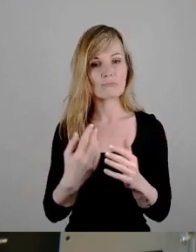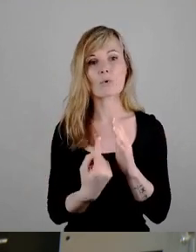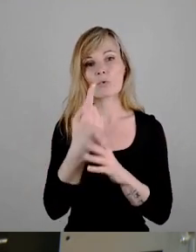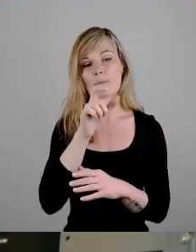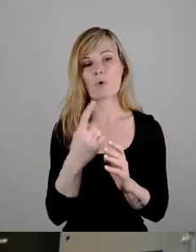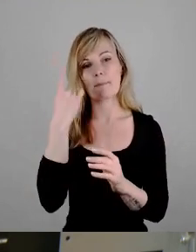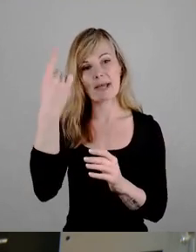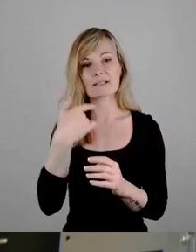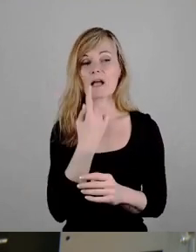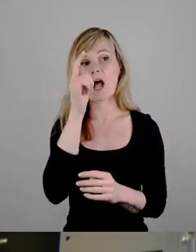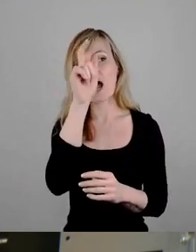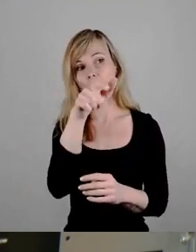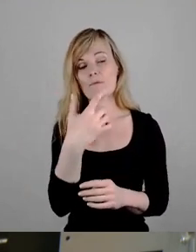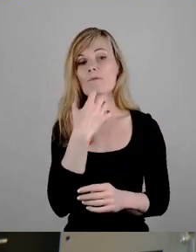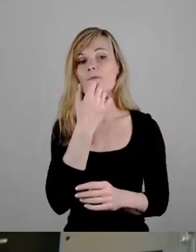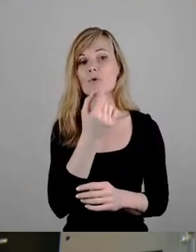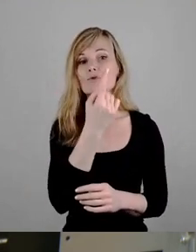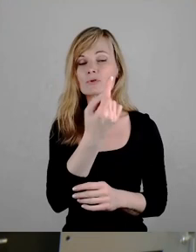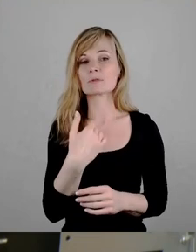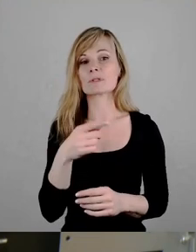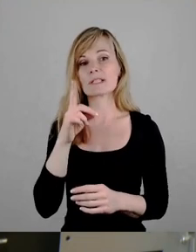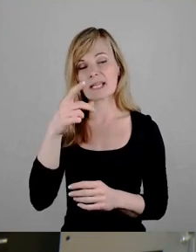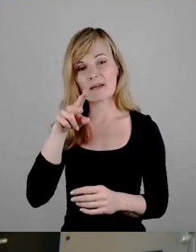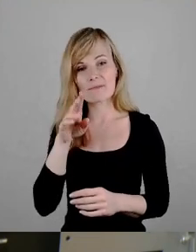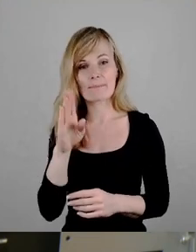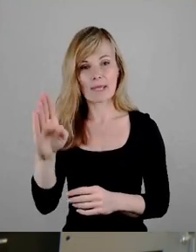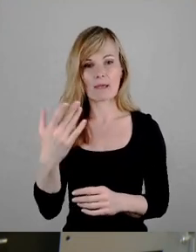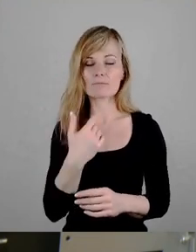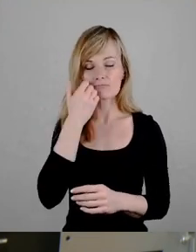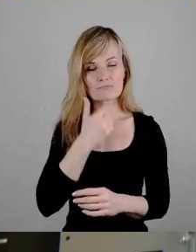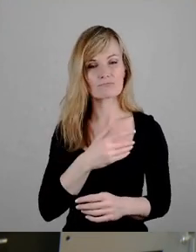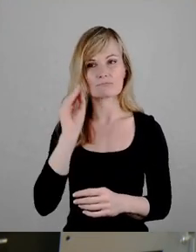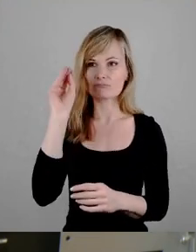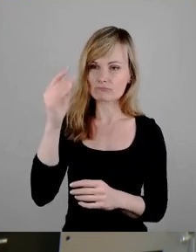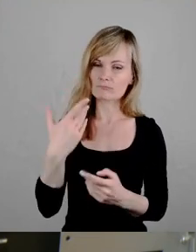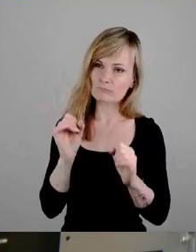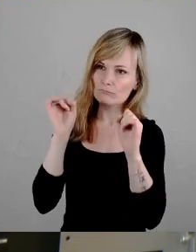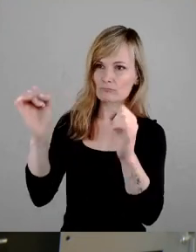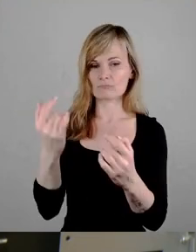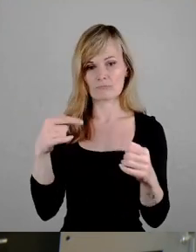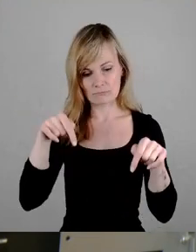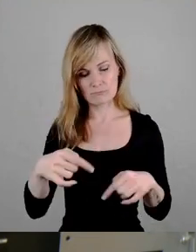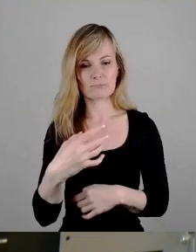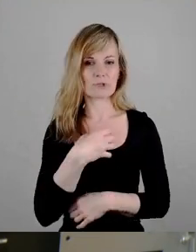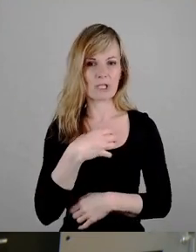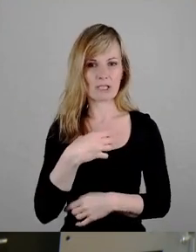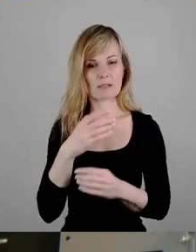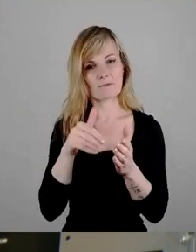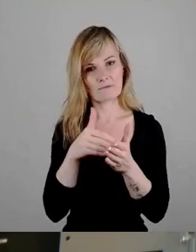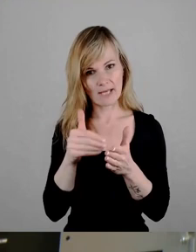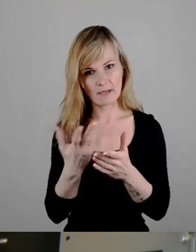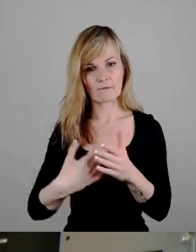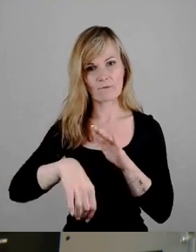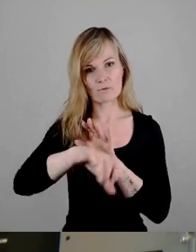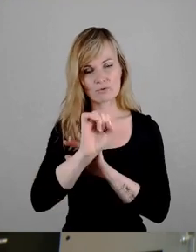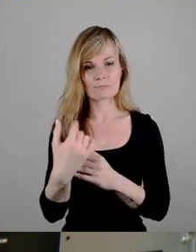bitten wir, sich beim DFB sozusagen dafür einzusetzen, dass in Dresden ein weiteres fußballerisches